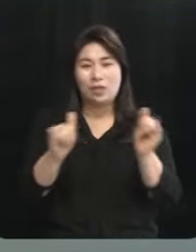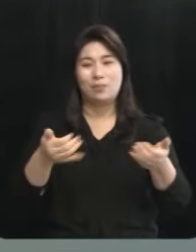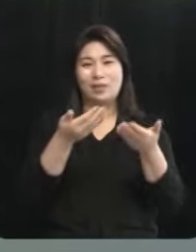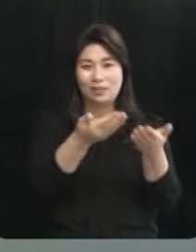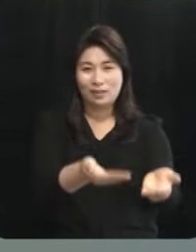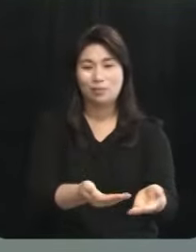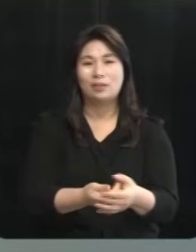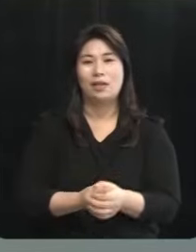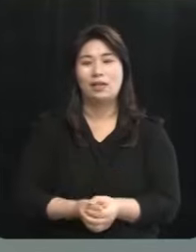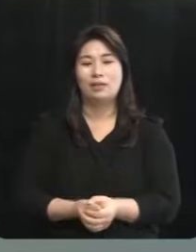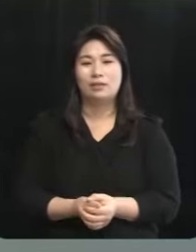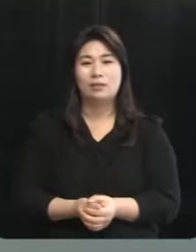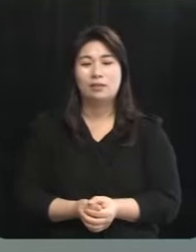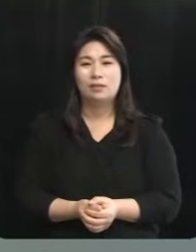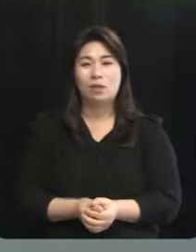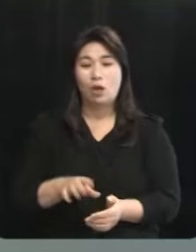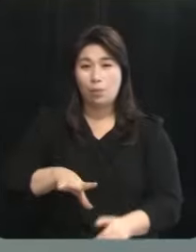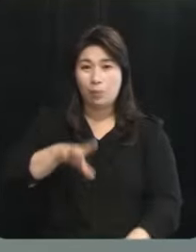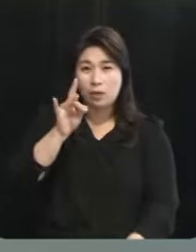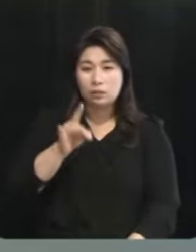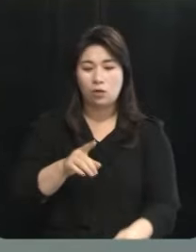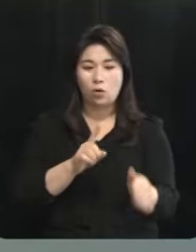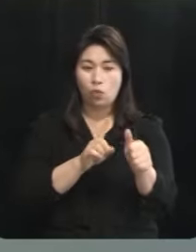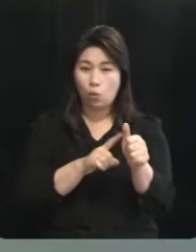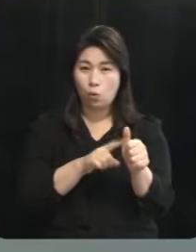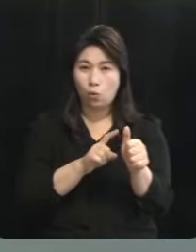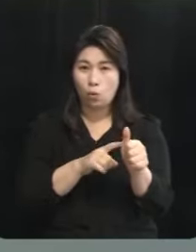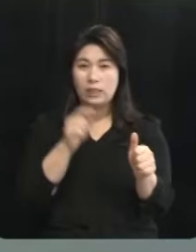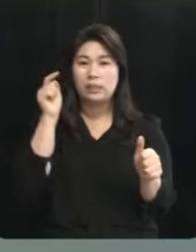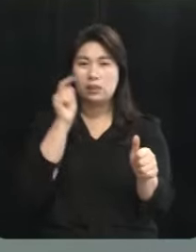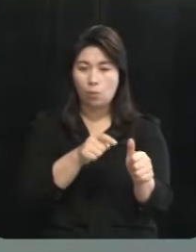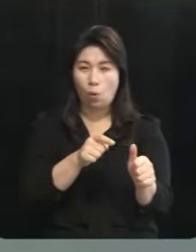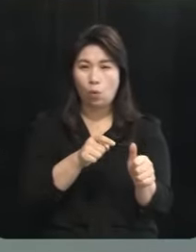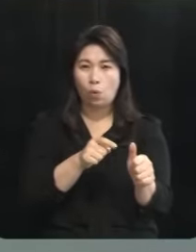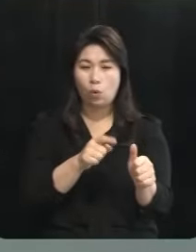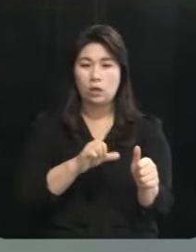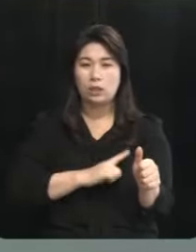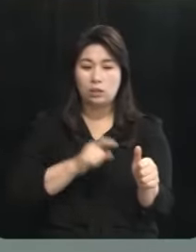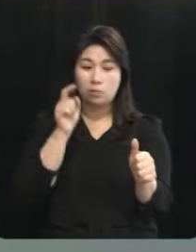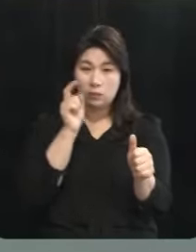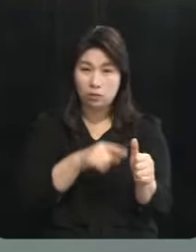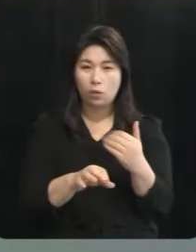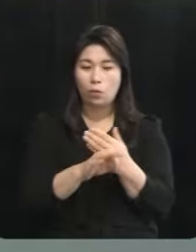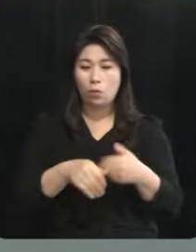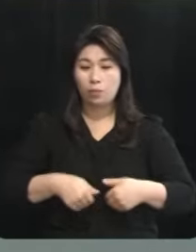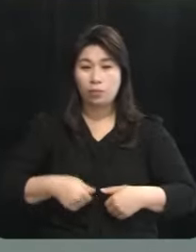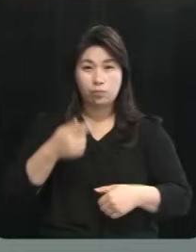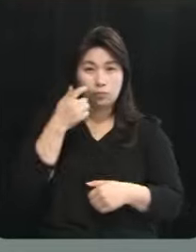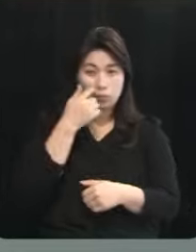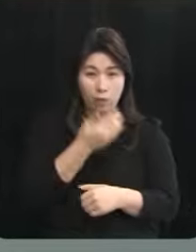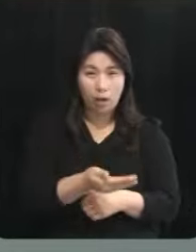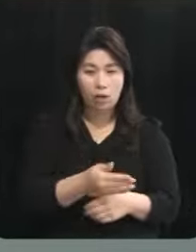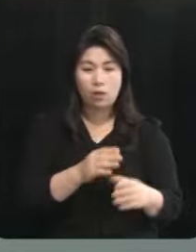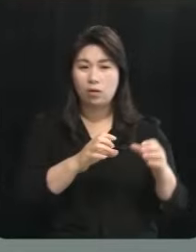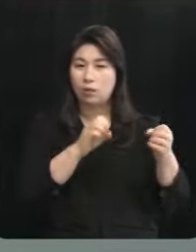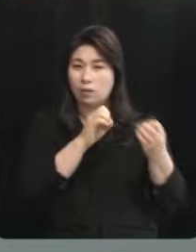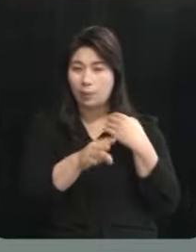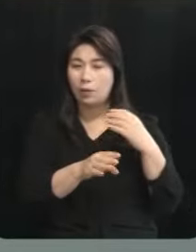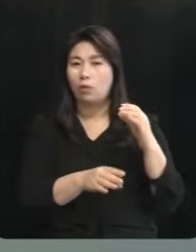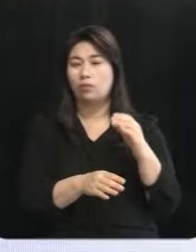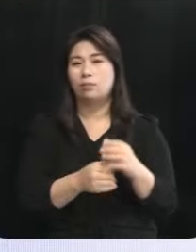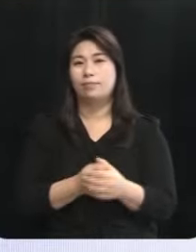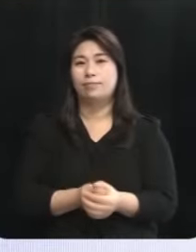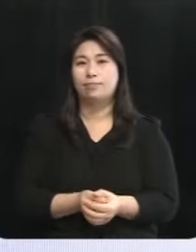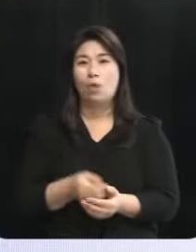주도권을 가진 후보께서는 먼저 상대 후보를 지목하셔서 필요한 질문을 할 수 있고 또 답변을 들을 수가 있습니다